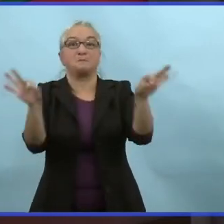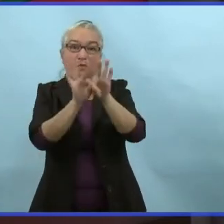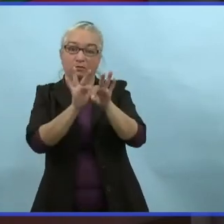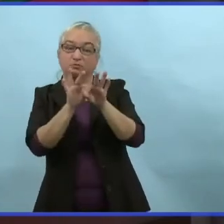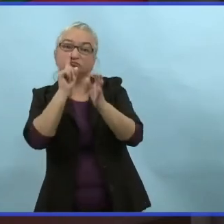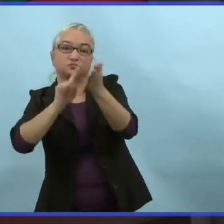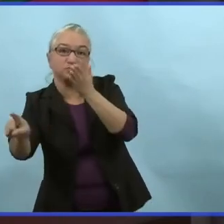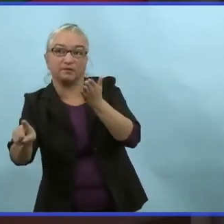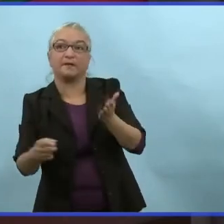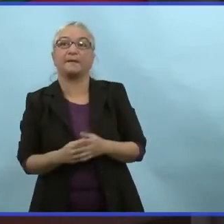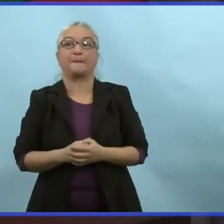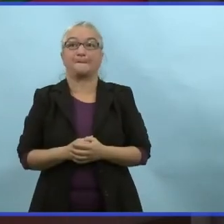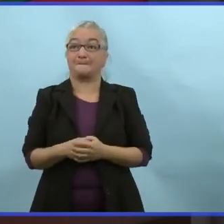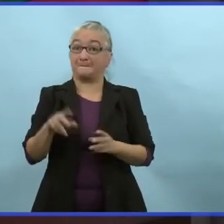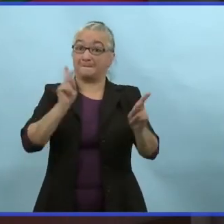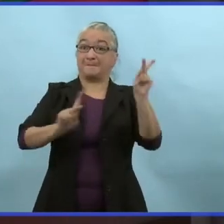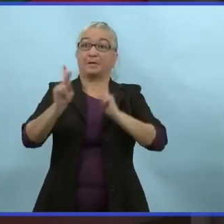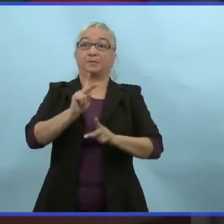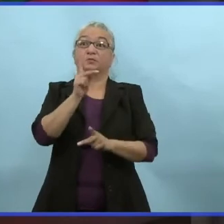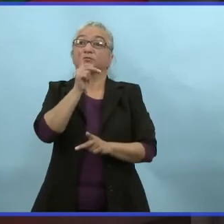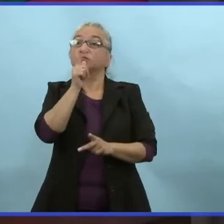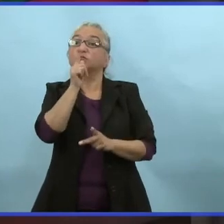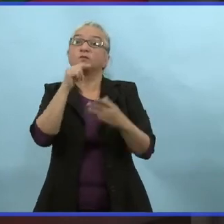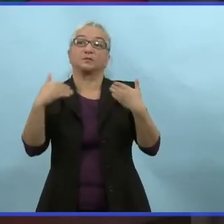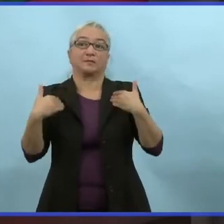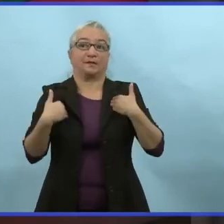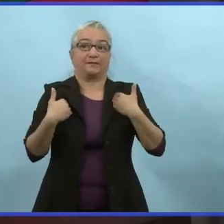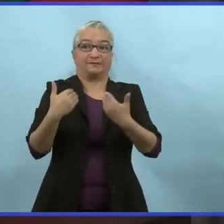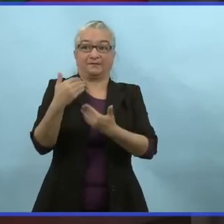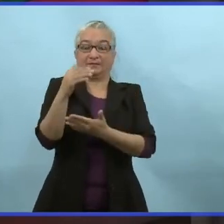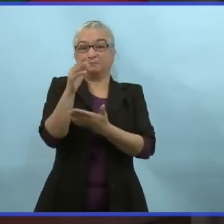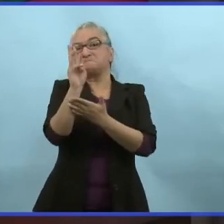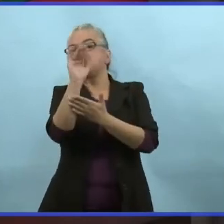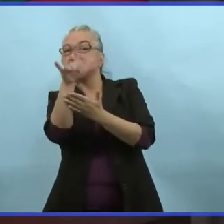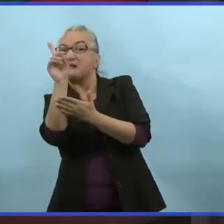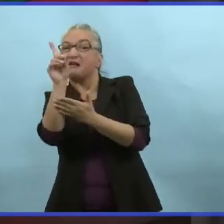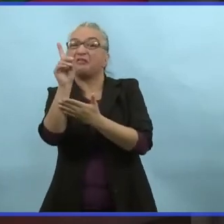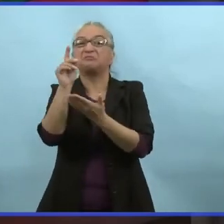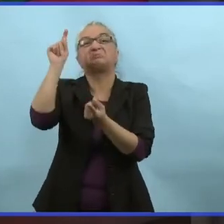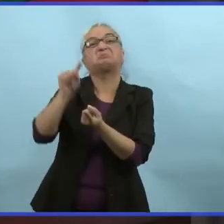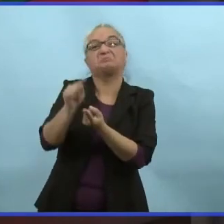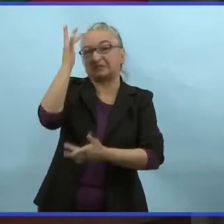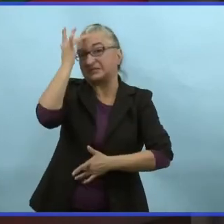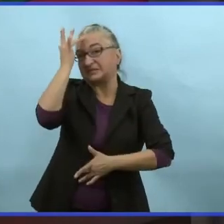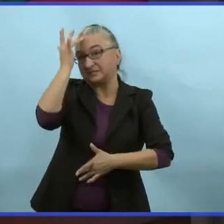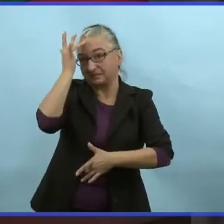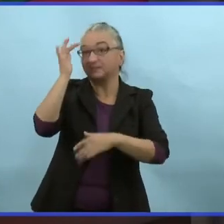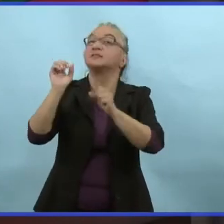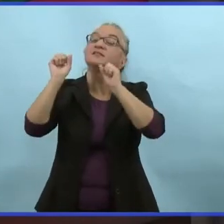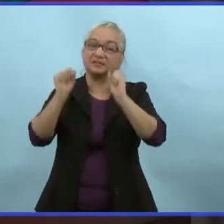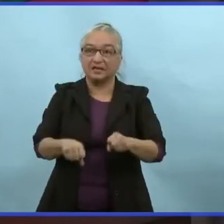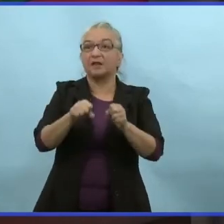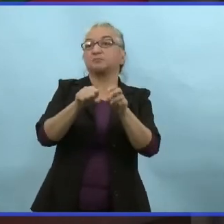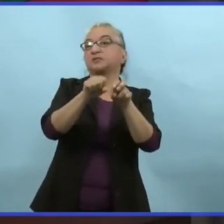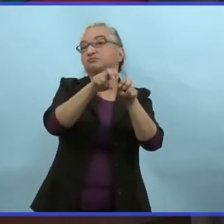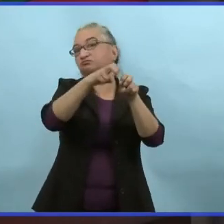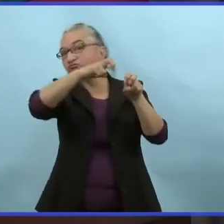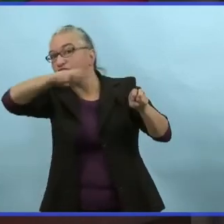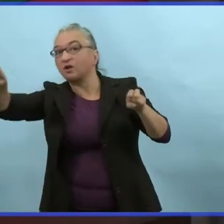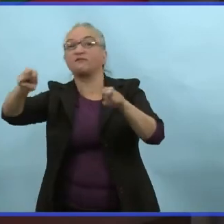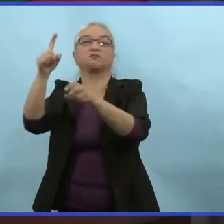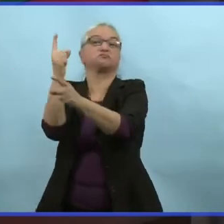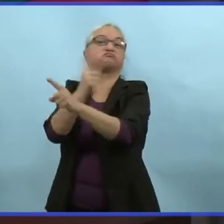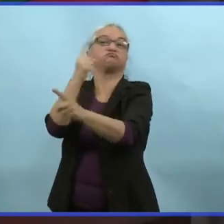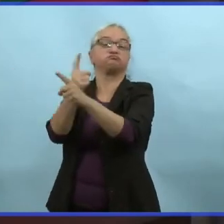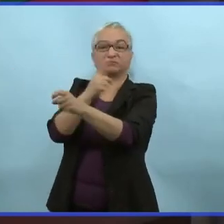pour que les personnes qui ont des problèmes moins graves qui peuvent être traitées en dehors des